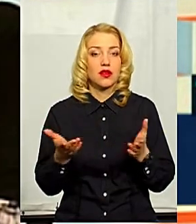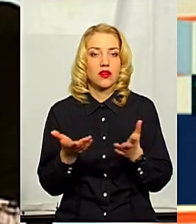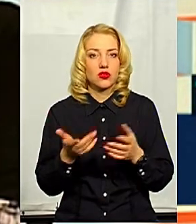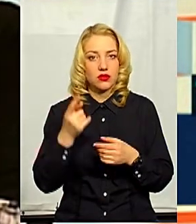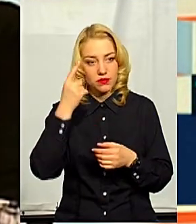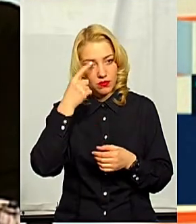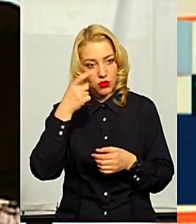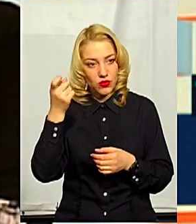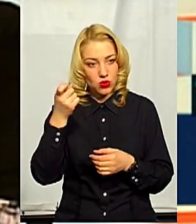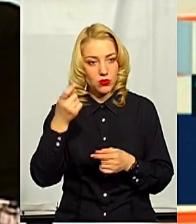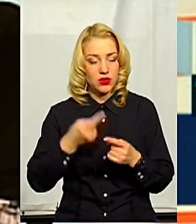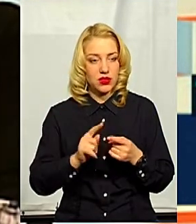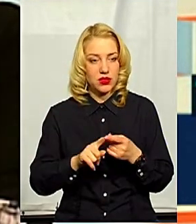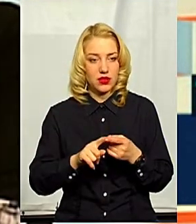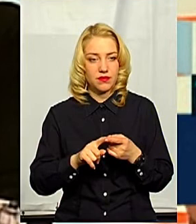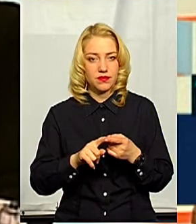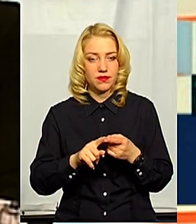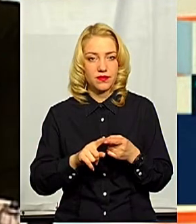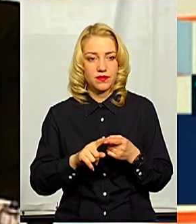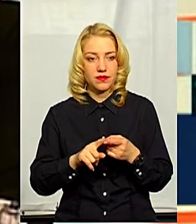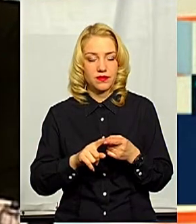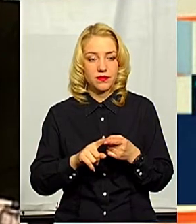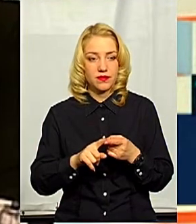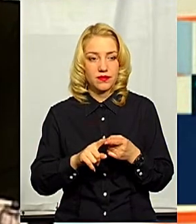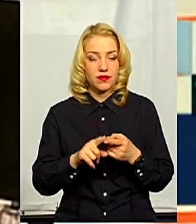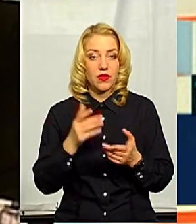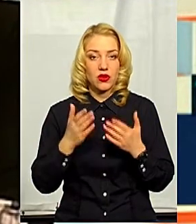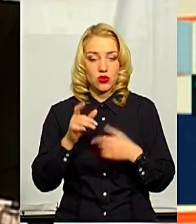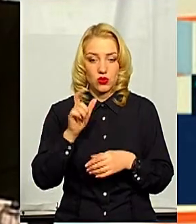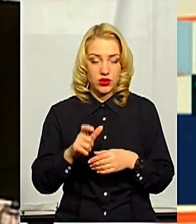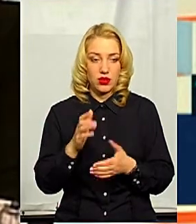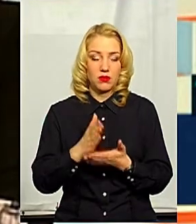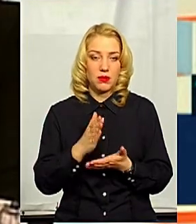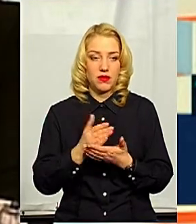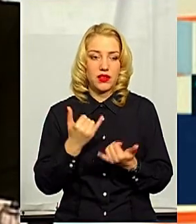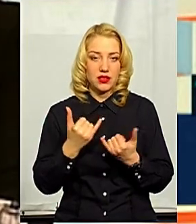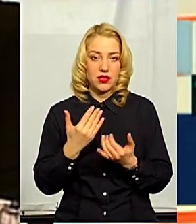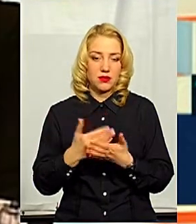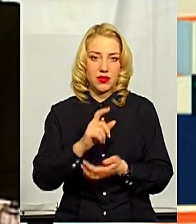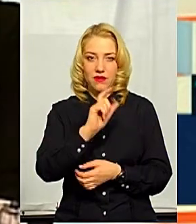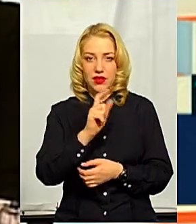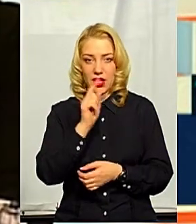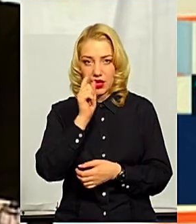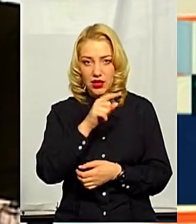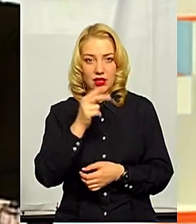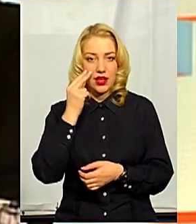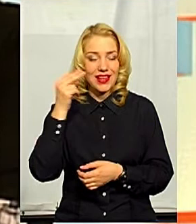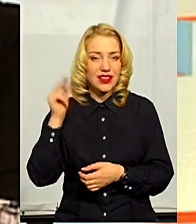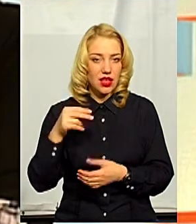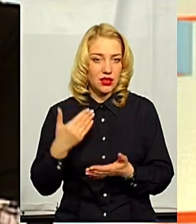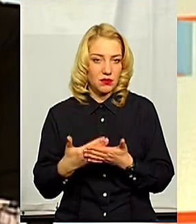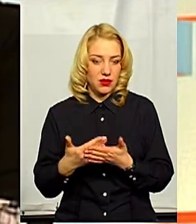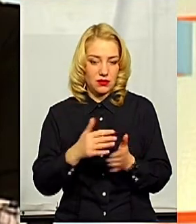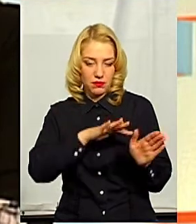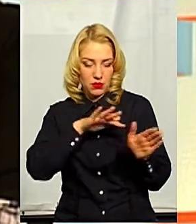повідомити це по-іншому, не контакту. Тобто, якщо людина прибуває, наприклад, зараз з Італією, з Китаю, тобто, вона розуміє,